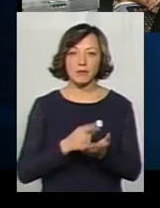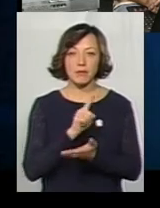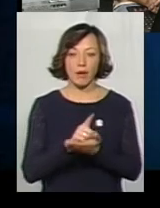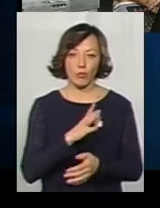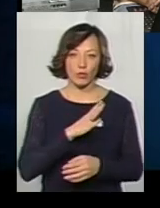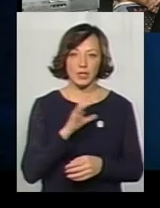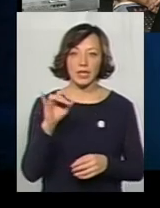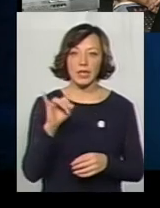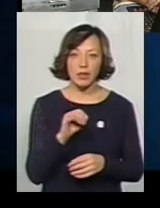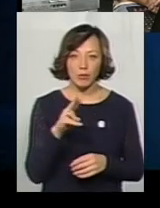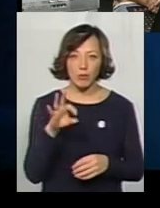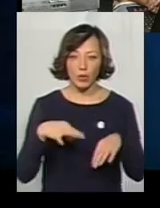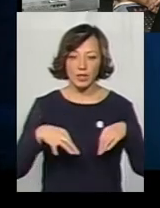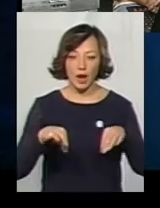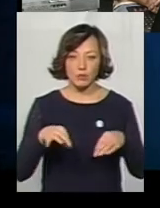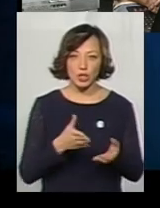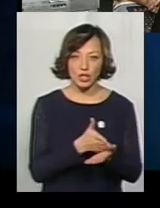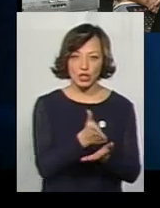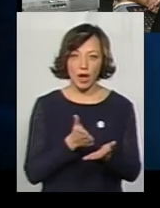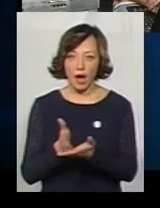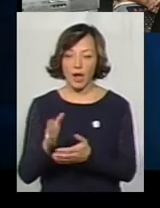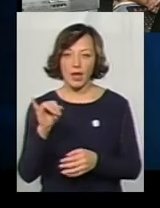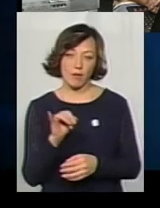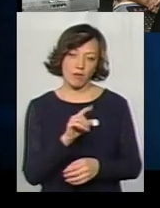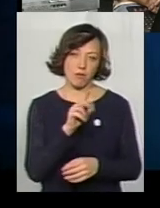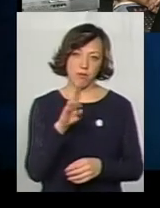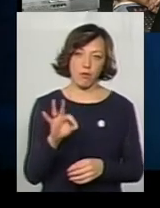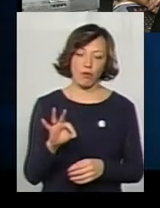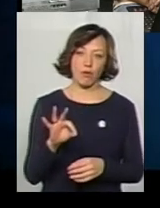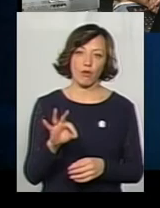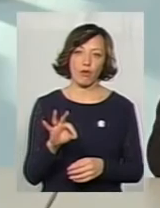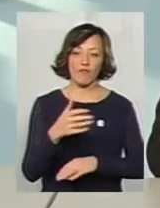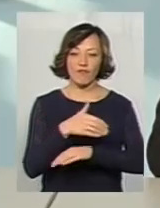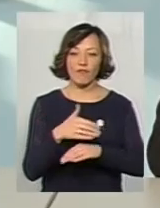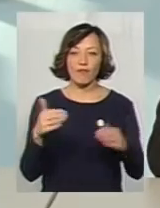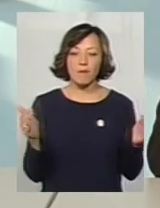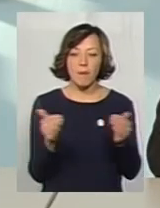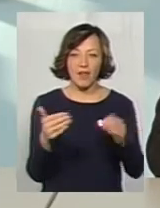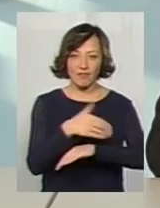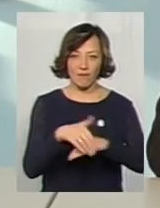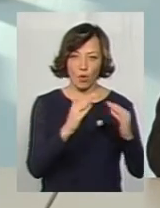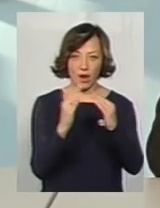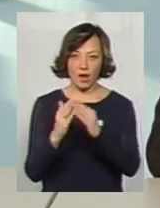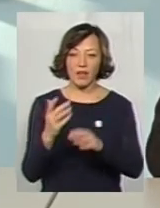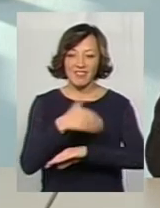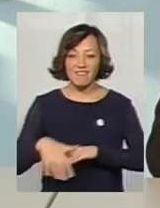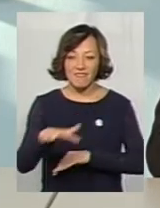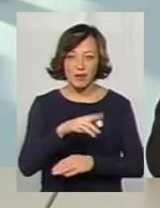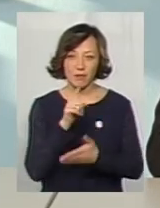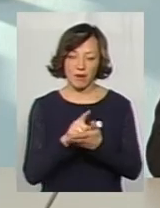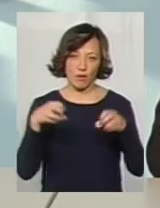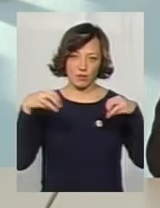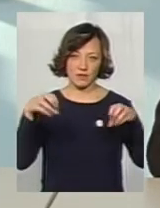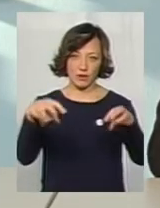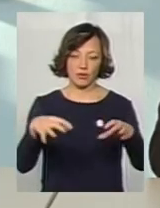має бути. І по транспортних шляхах, і обов'язково, безпосередньо, і в дворах. Це неприпустимі речі, тому що двір має належним чином